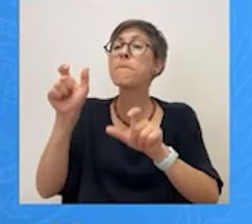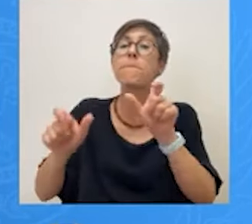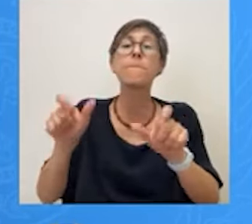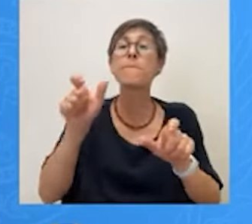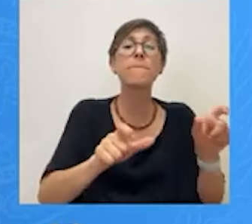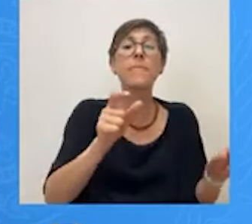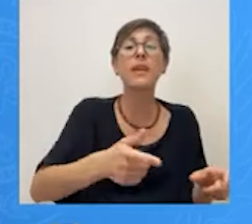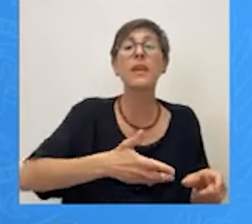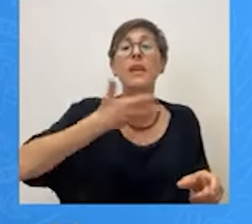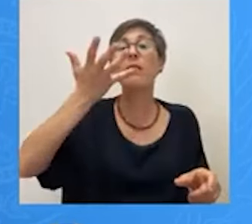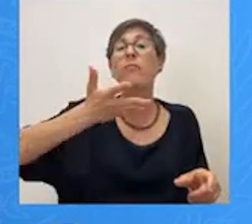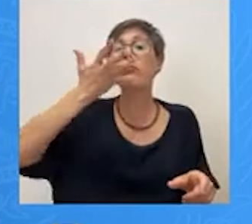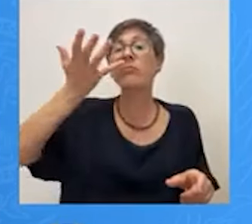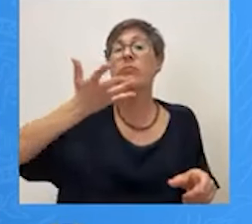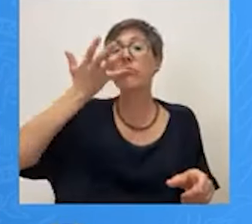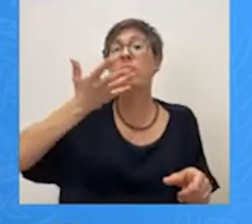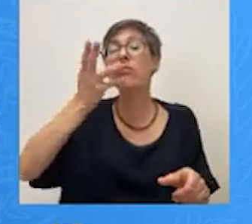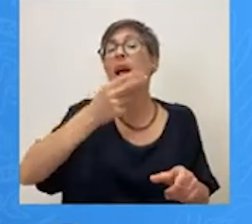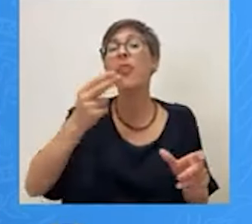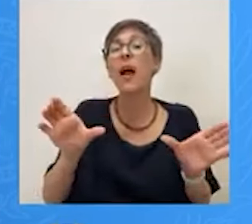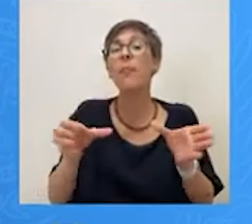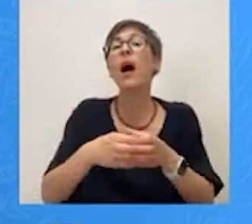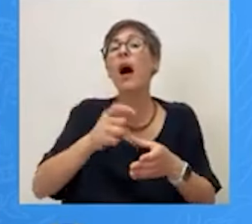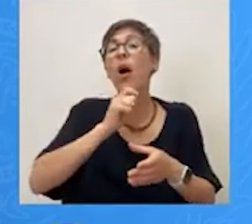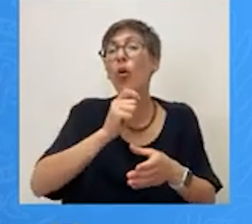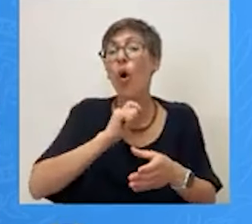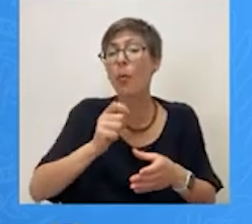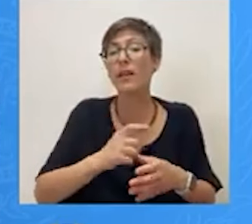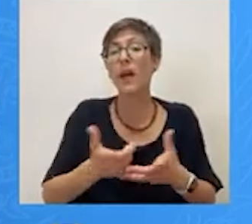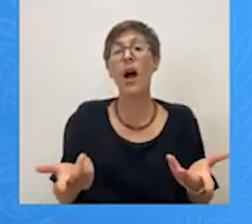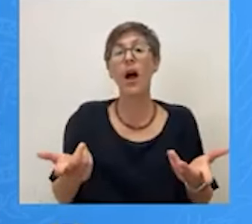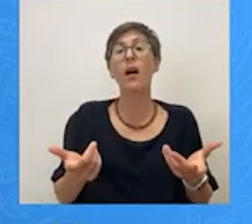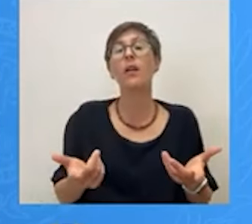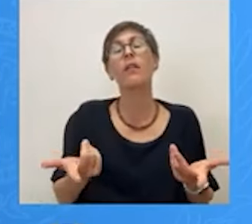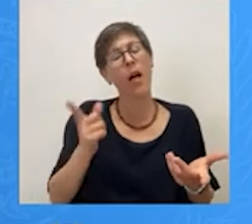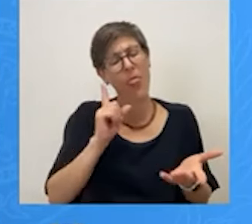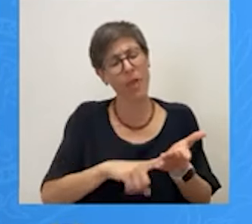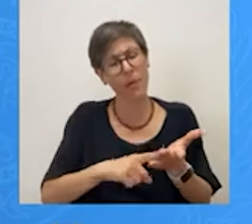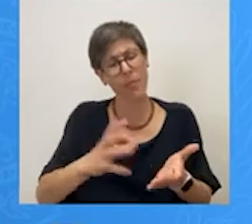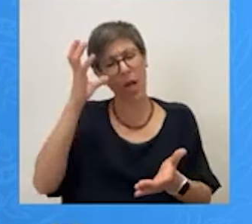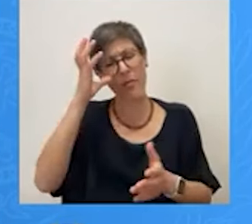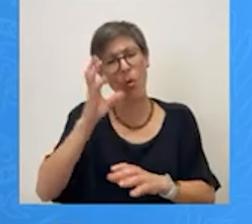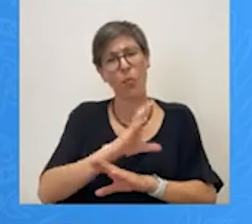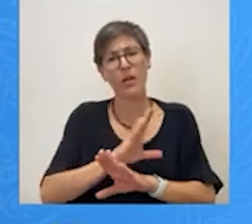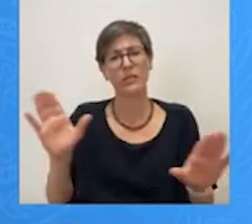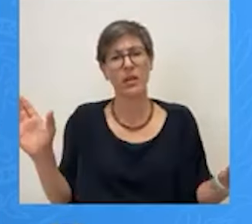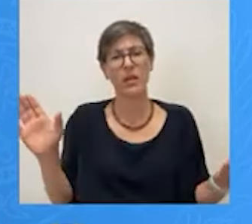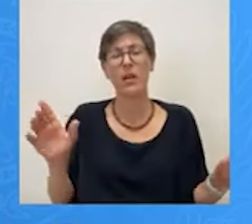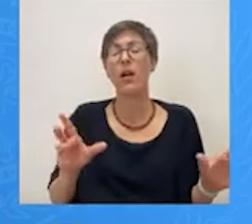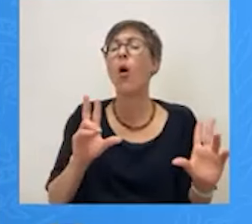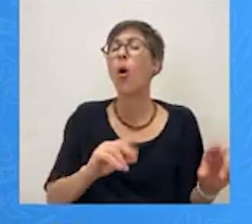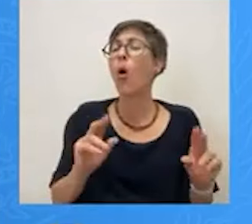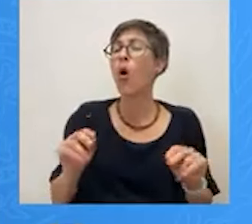λόγους για το ακομάτιστο, για το απειδεμόνευτο, για το παραέξω να το θυμόμαστε. Όπως να θυμούνται και να πει και ο